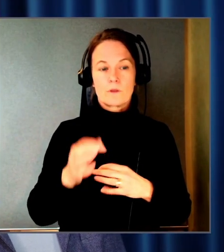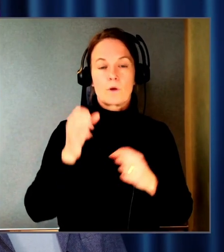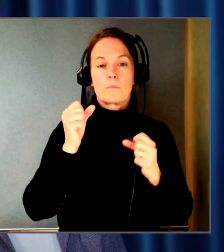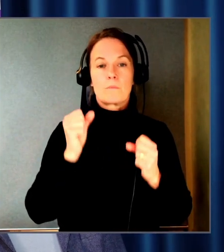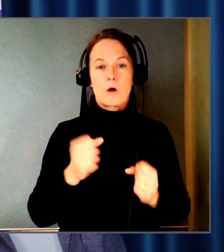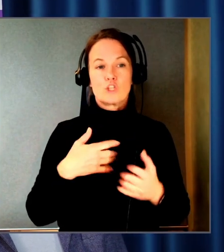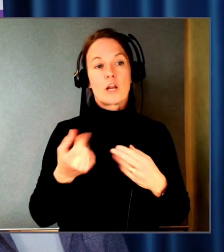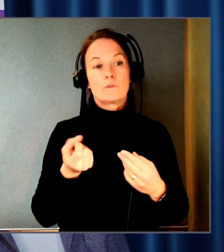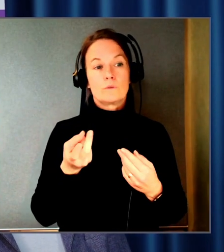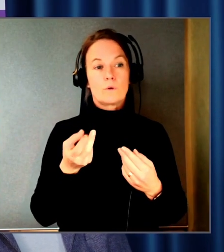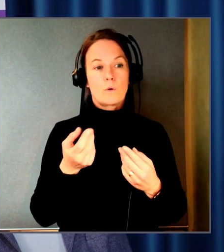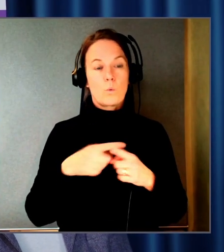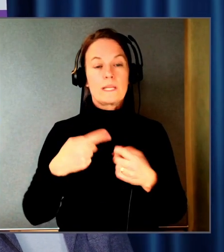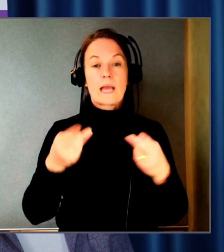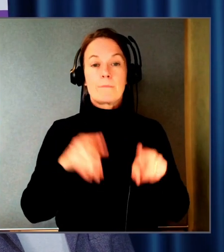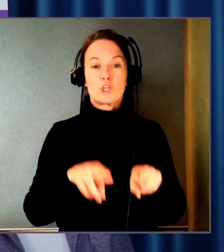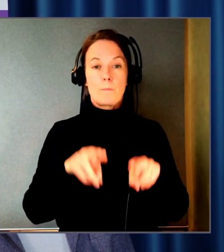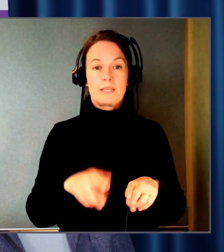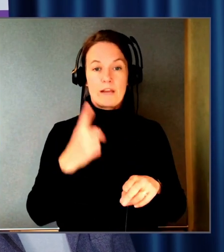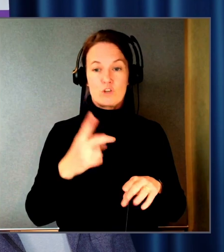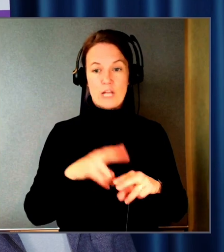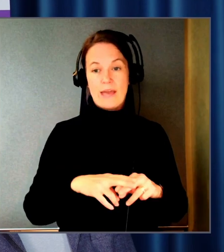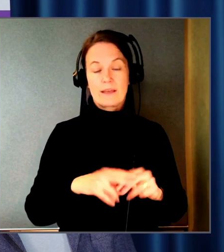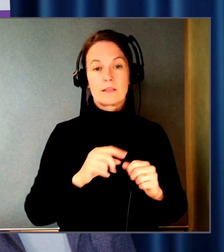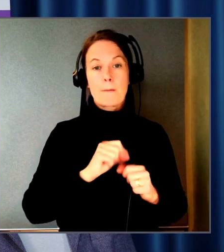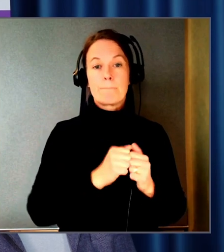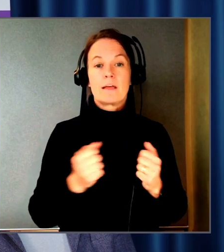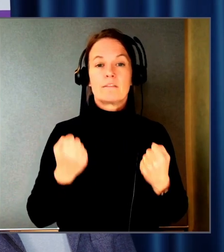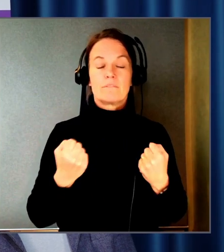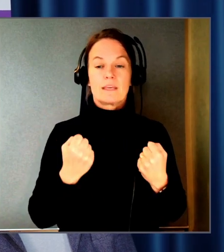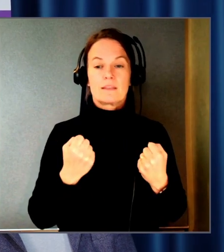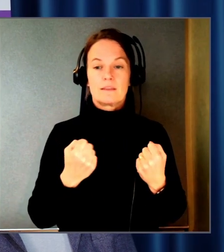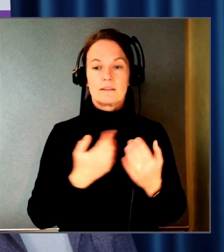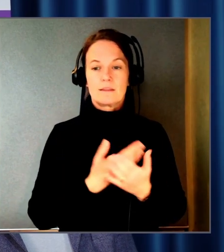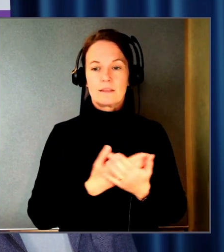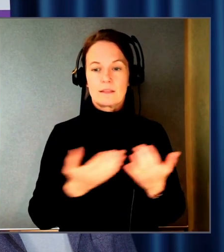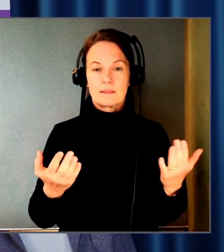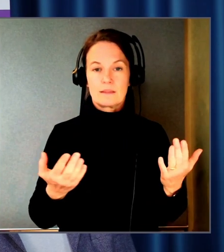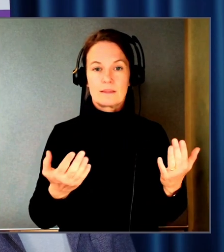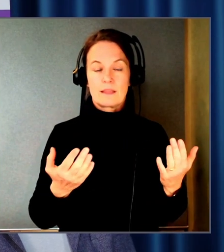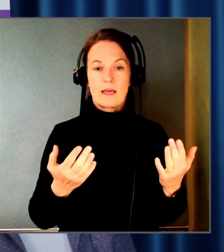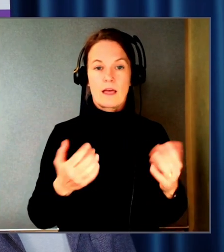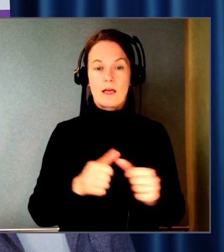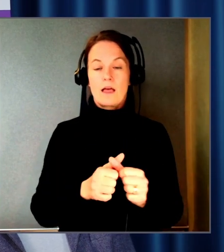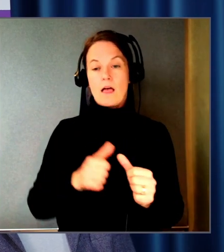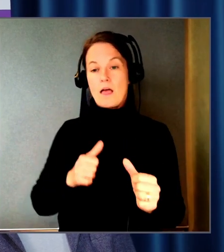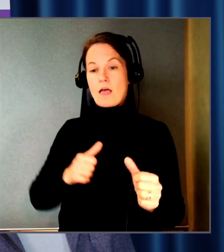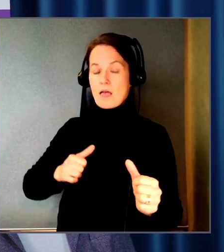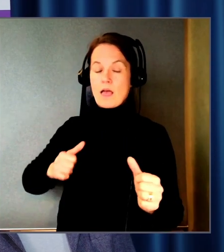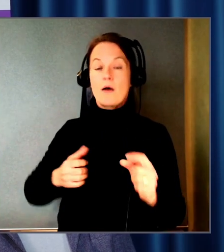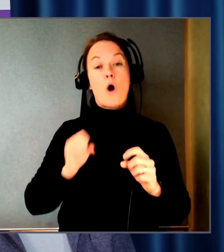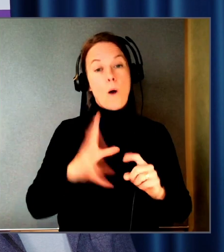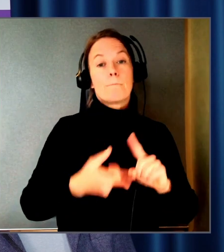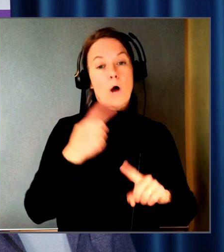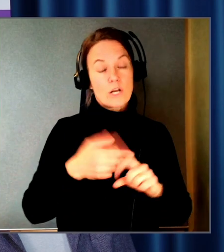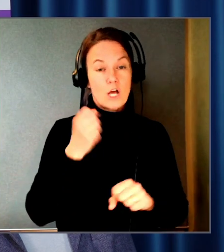bedömningar i första läget. Men det viktiga är ju att man inte sackar efter. Jag menar, börjar man jobba med de